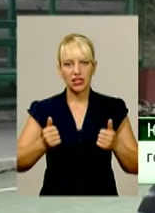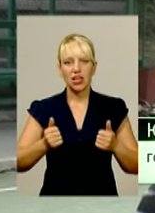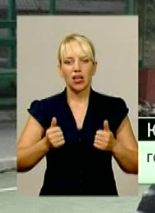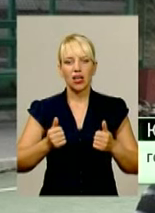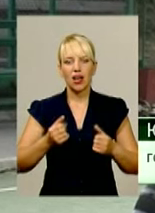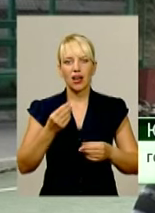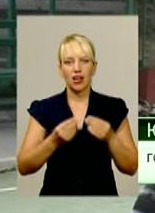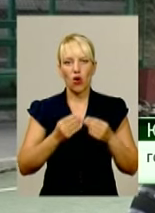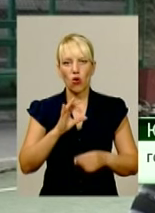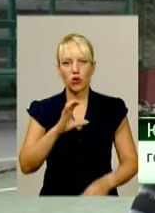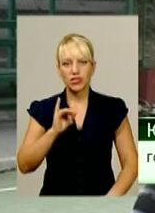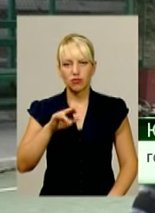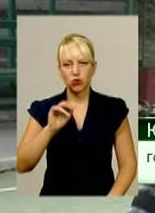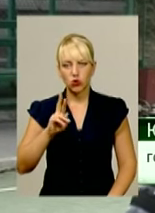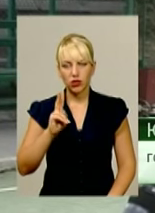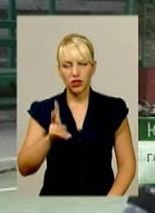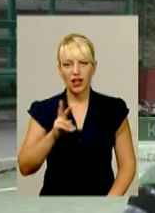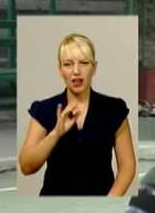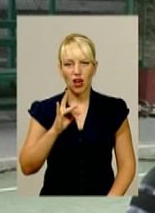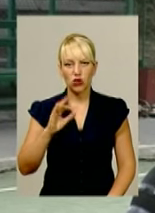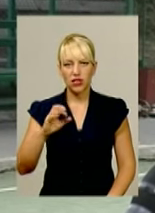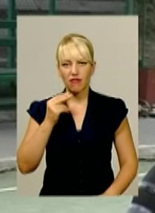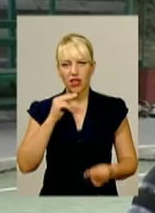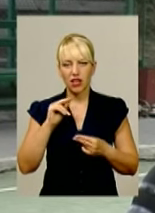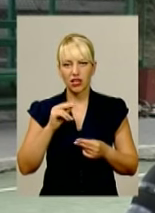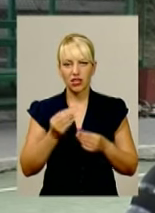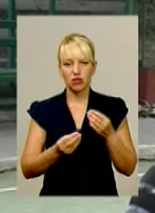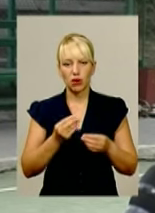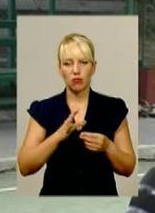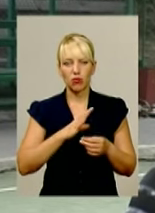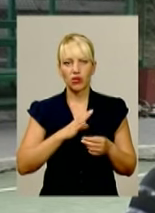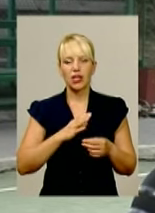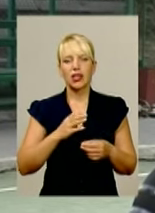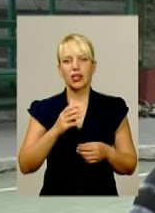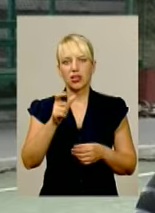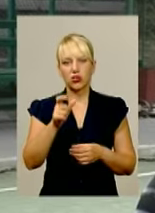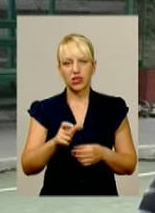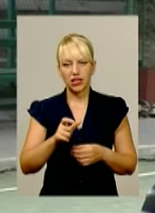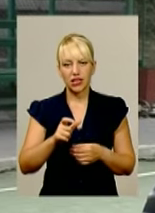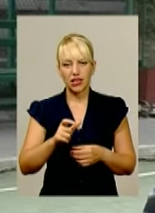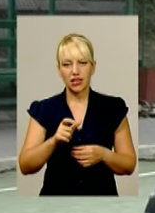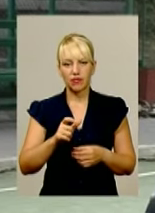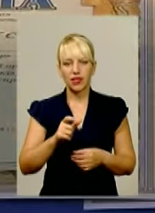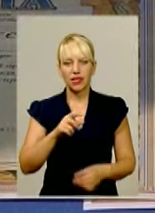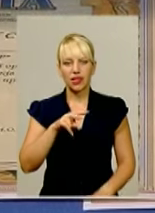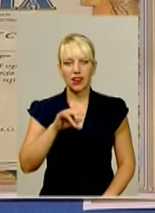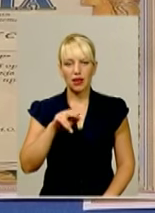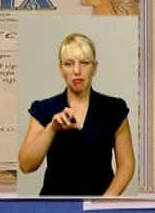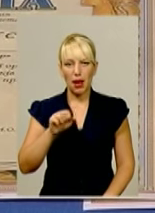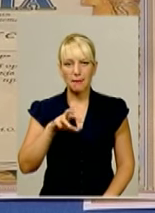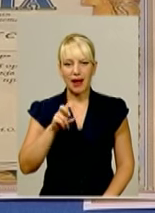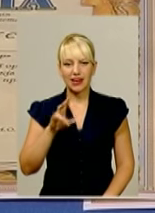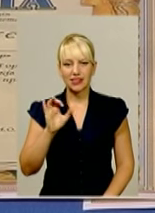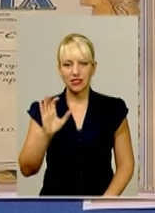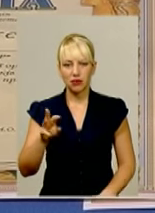Осипчук-Ярослав, а кращим гравцем був гравець «Спортлідера-1» Целепа-Максим. Усі гравці